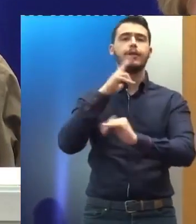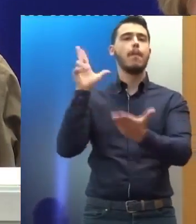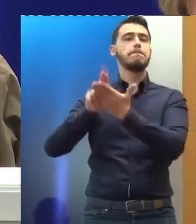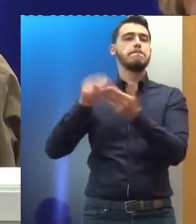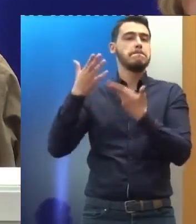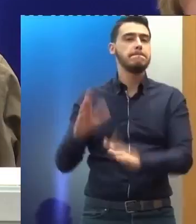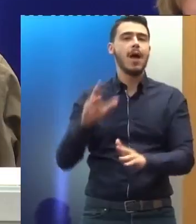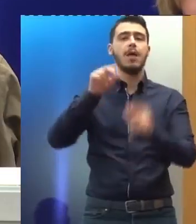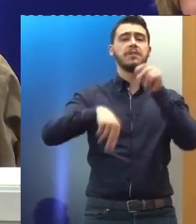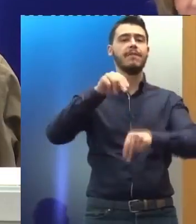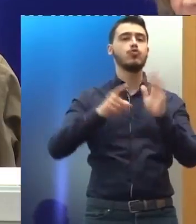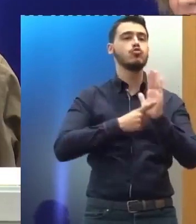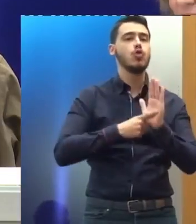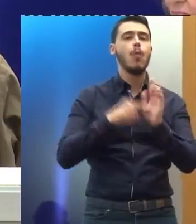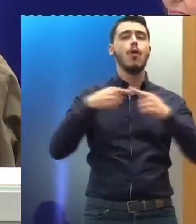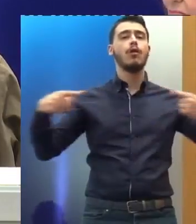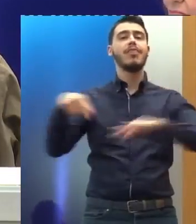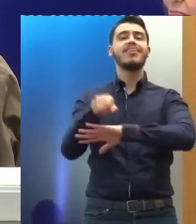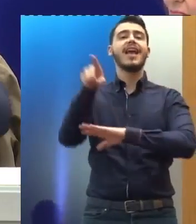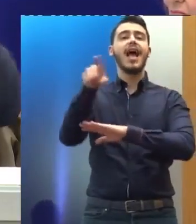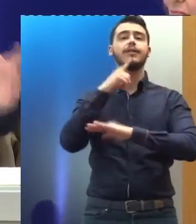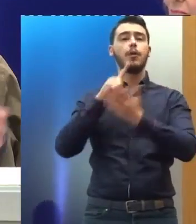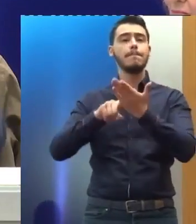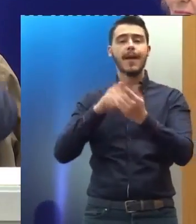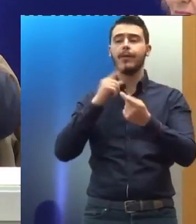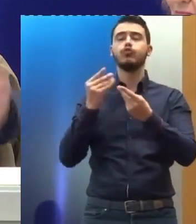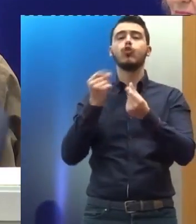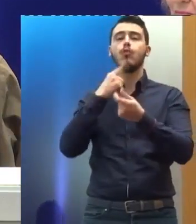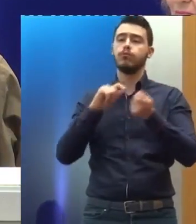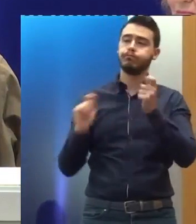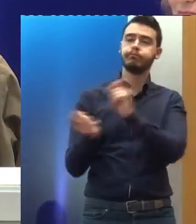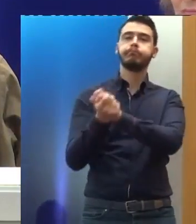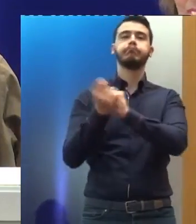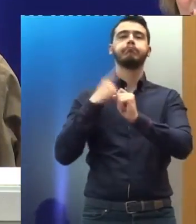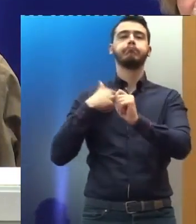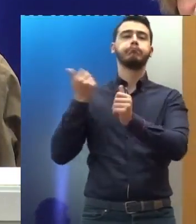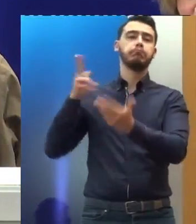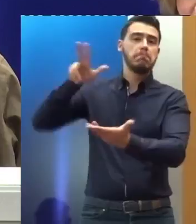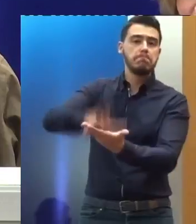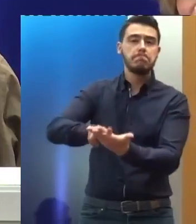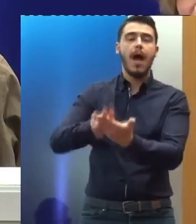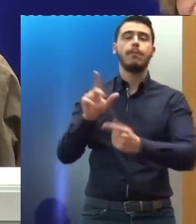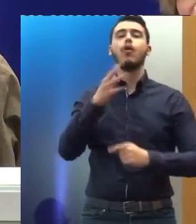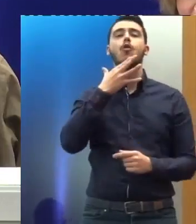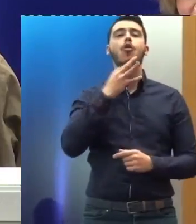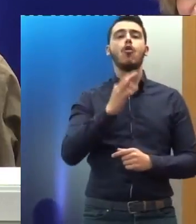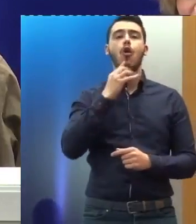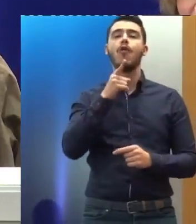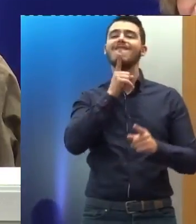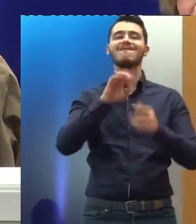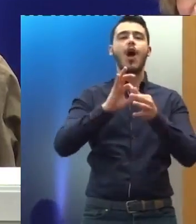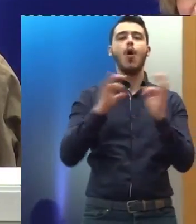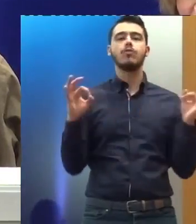απαιτείται μια προσαρμογή σε ένα κεκτημένο το οποίο εξελίσσεται ιδίως σε αυτό των δικαιοδοτικών οργάνων